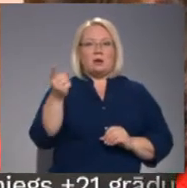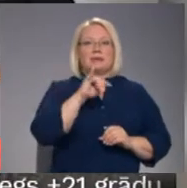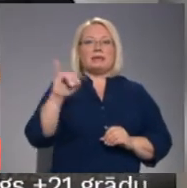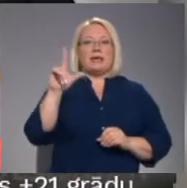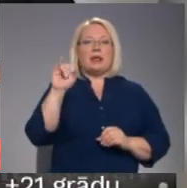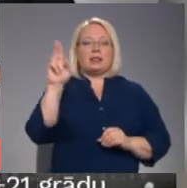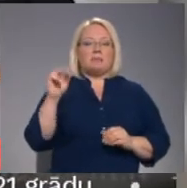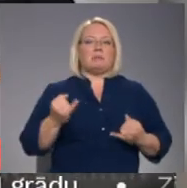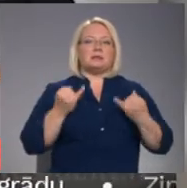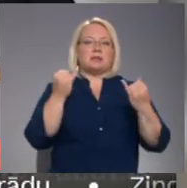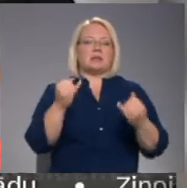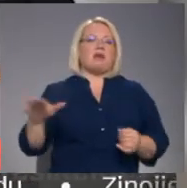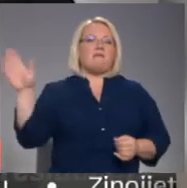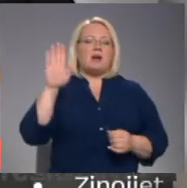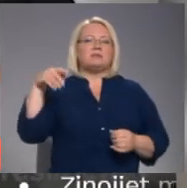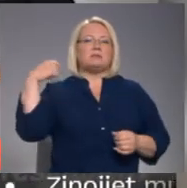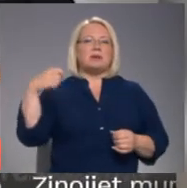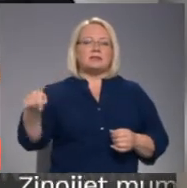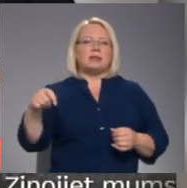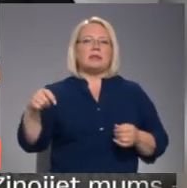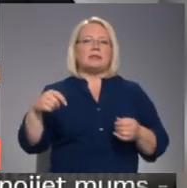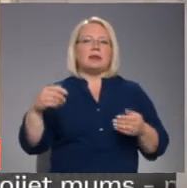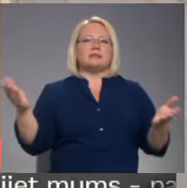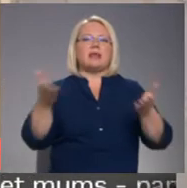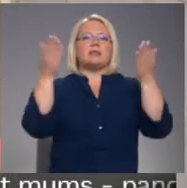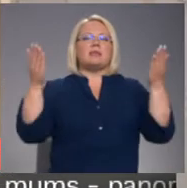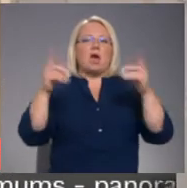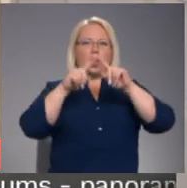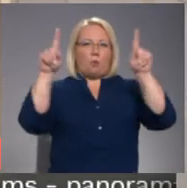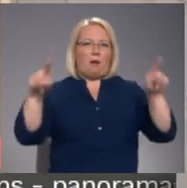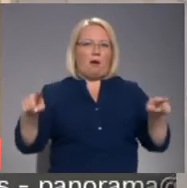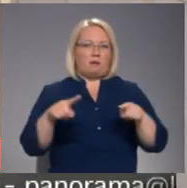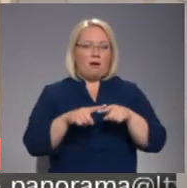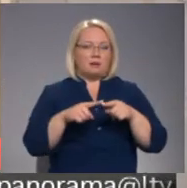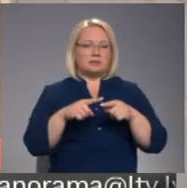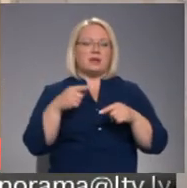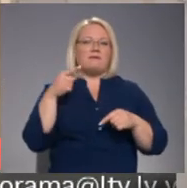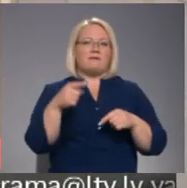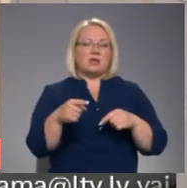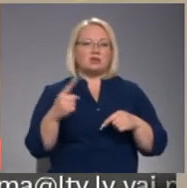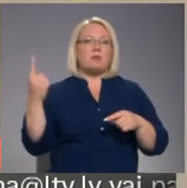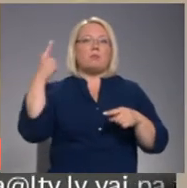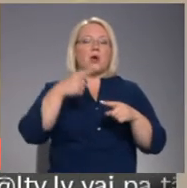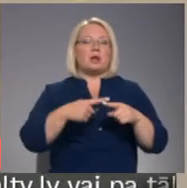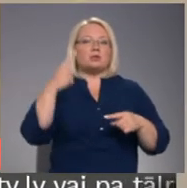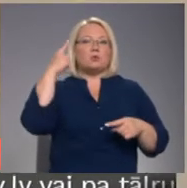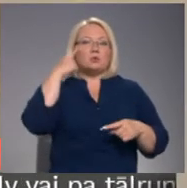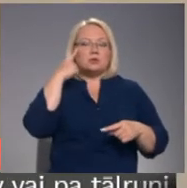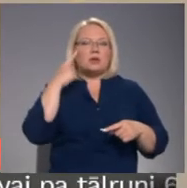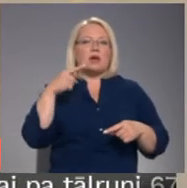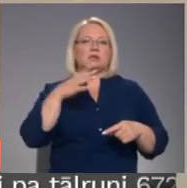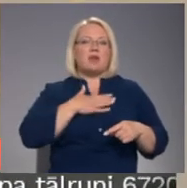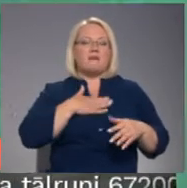pasniegts valsts prezidenta cildinājuma raksts. Par šo svarīgo notikumu viņš pirmo reizi uzzināja savā 70.